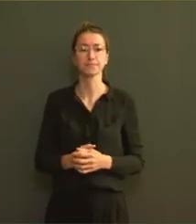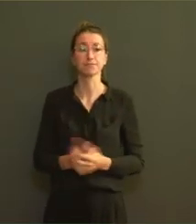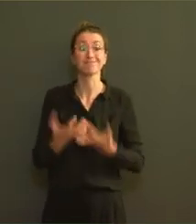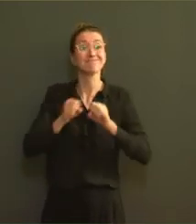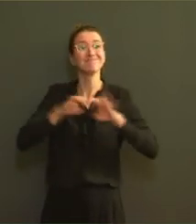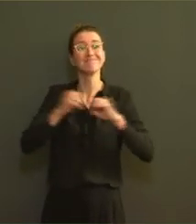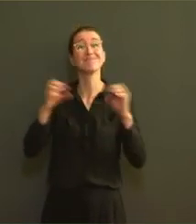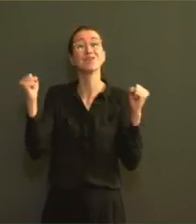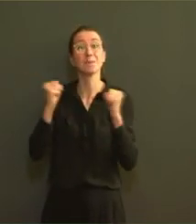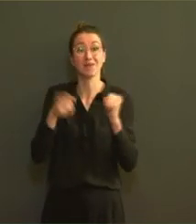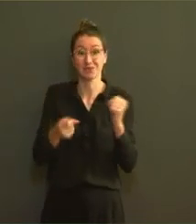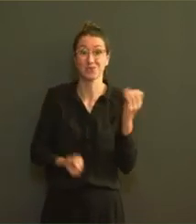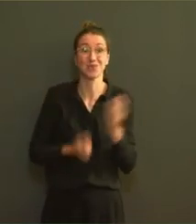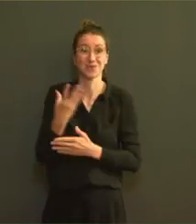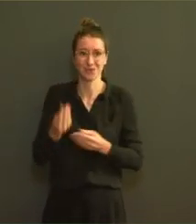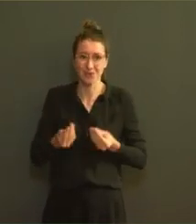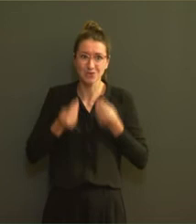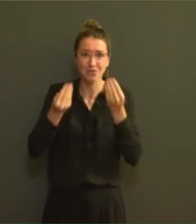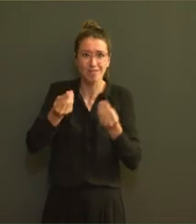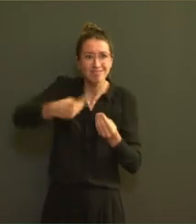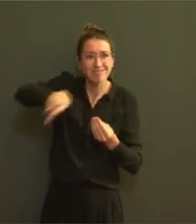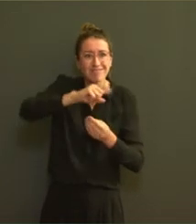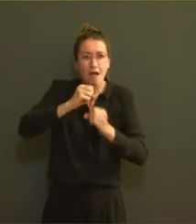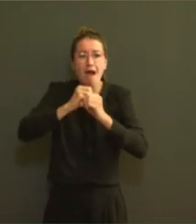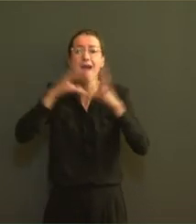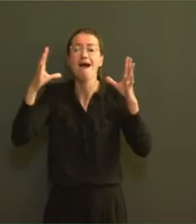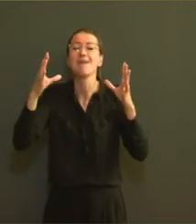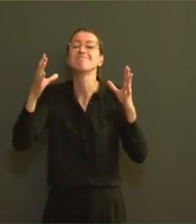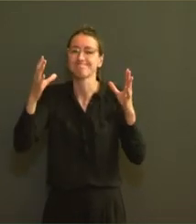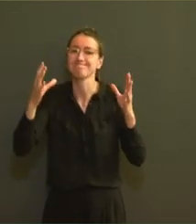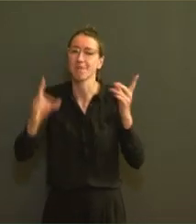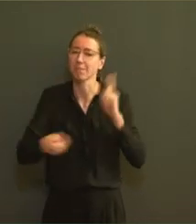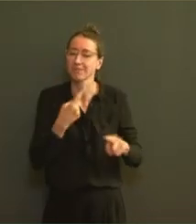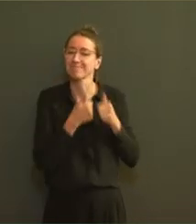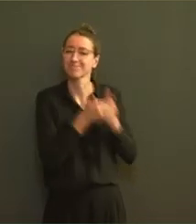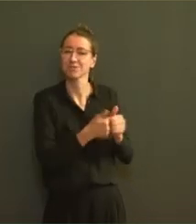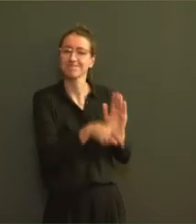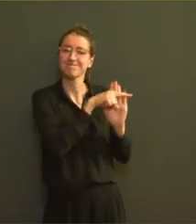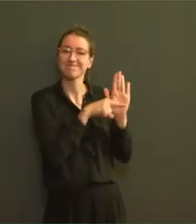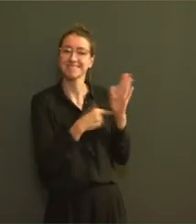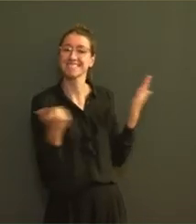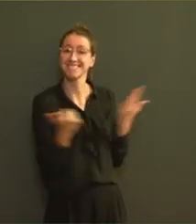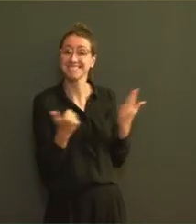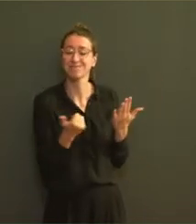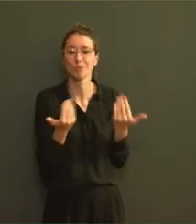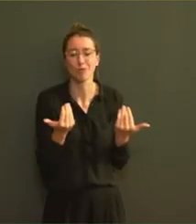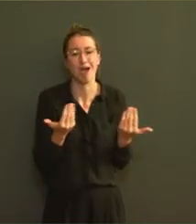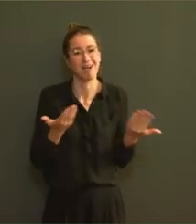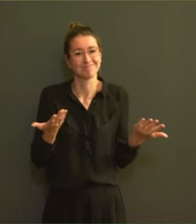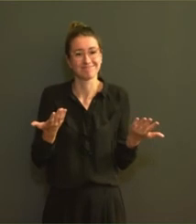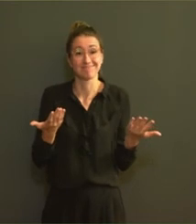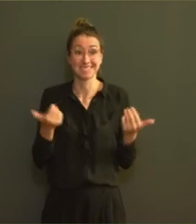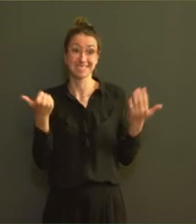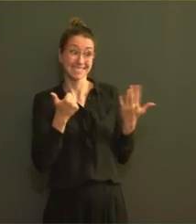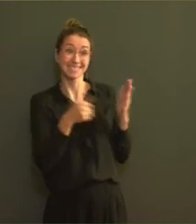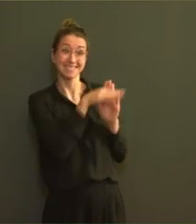coronavirus sont importantes pour tout le monde. Le respect des cirigles d'or est l'une des conditions essentielles pour freiner la courbe de croissance